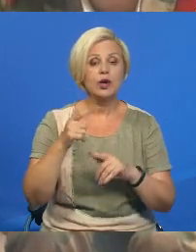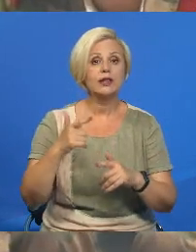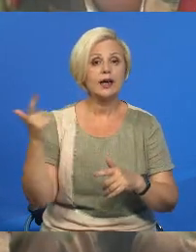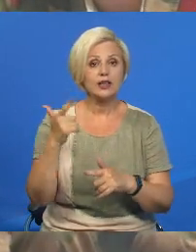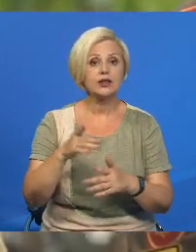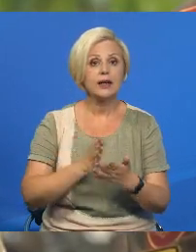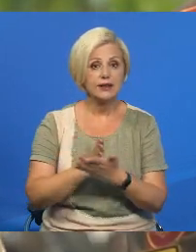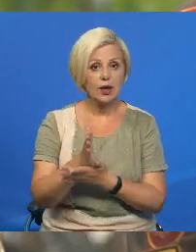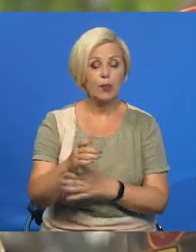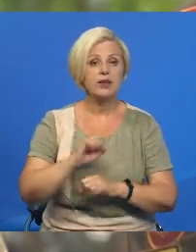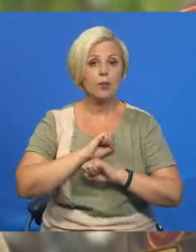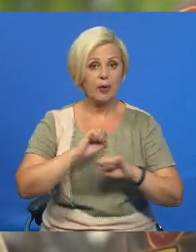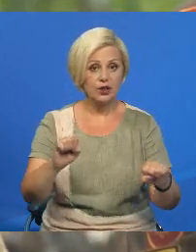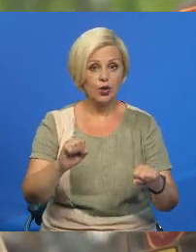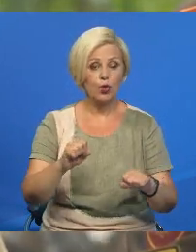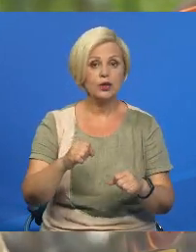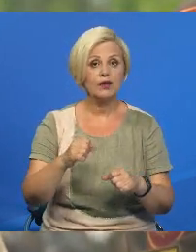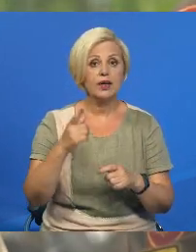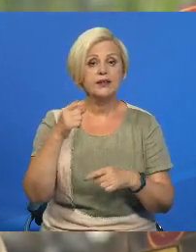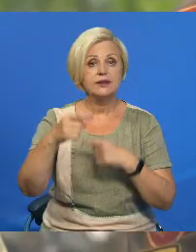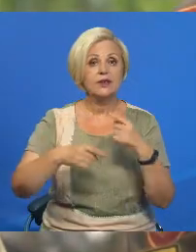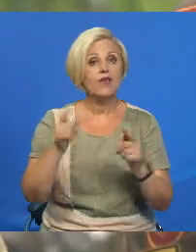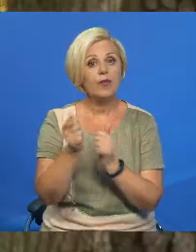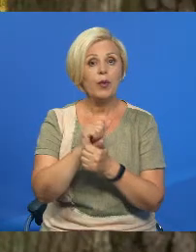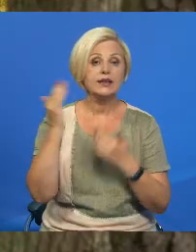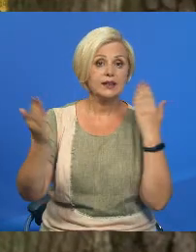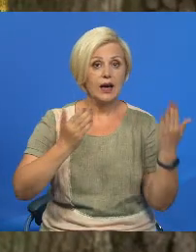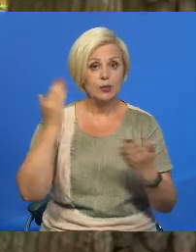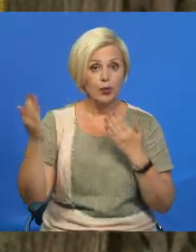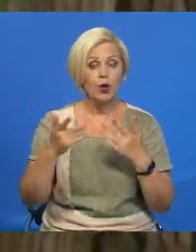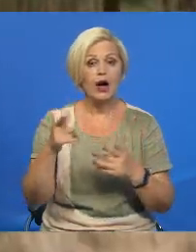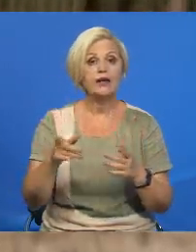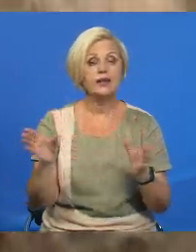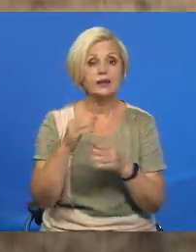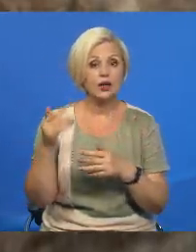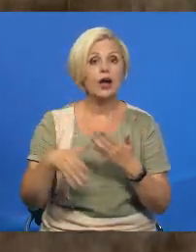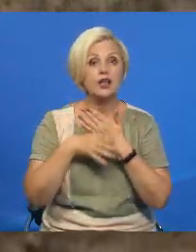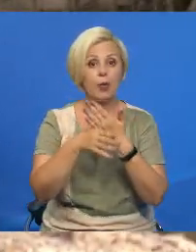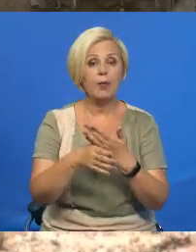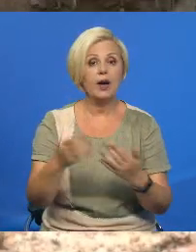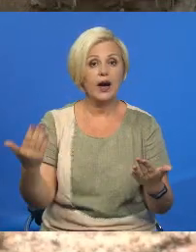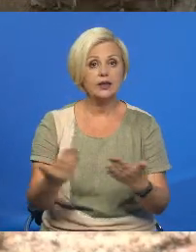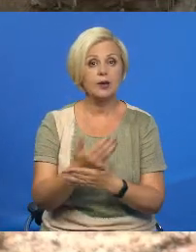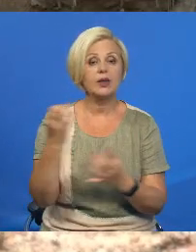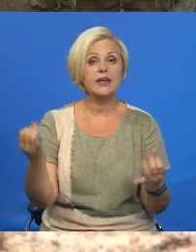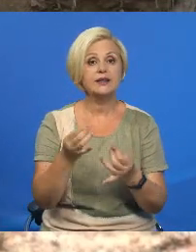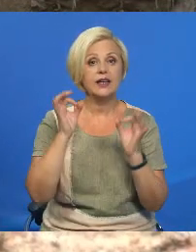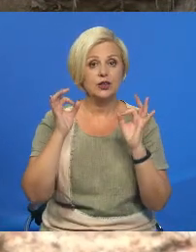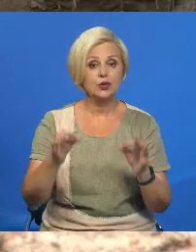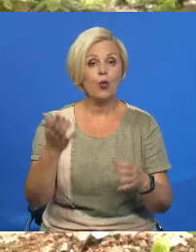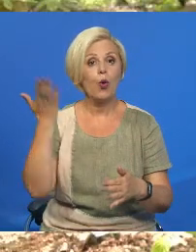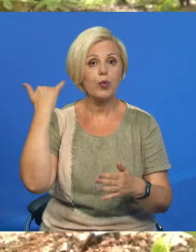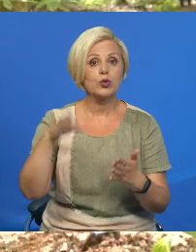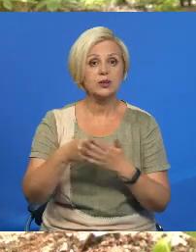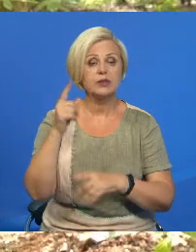оппозиция сумленных патриотов. Замеслетних от починку и забав с одногодками, они допомагают обновлять историческую правду, обминулым своей